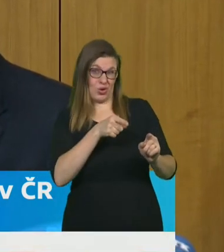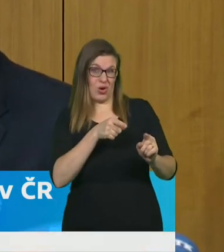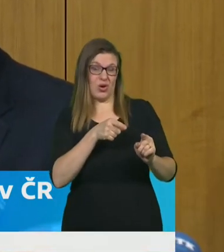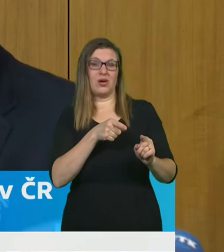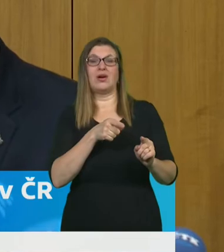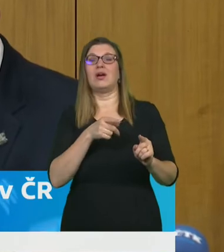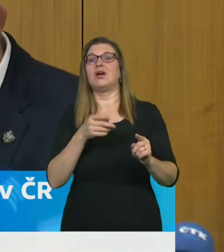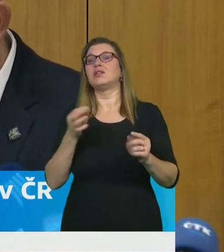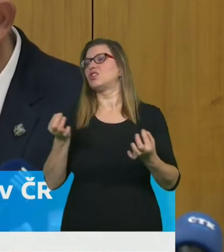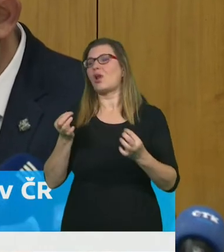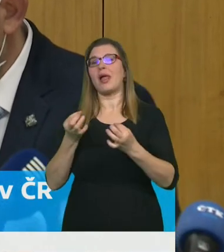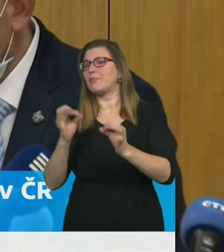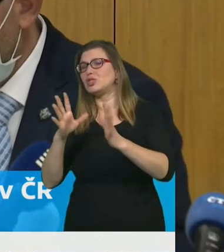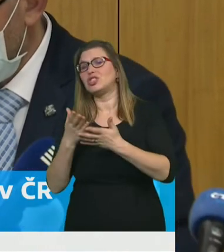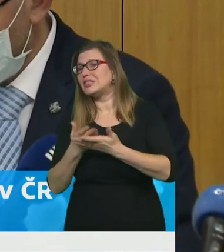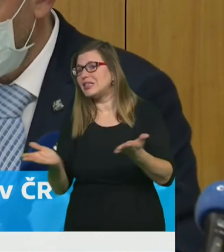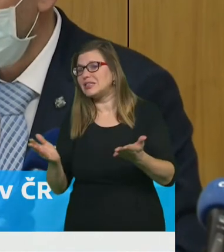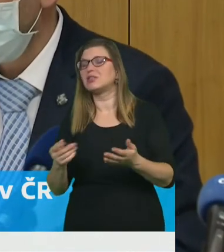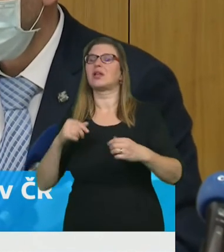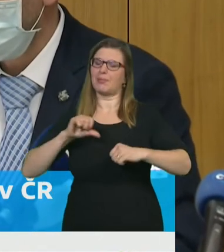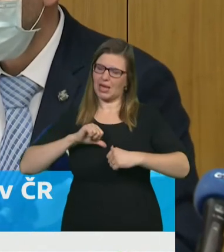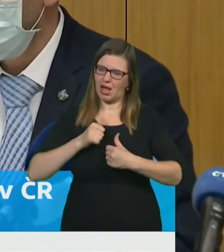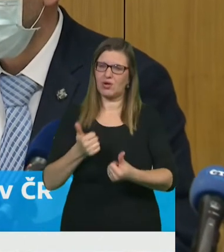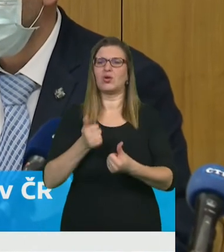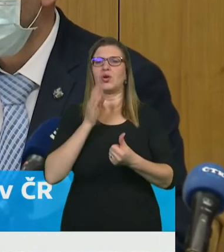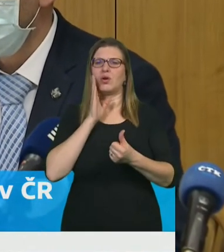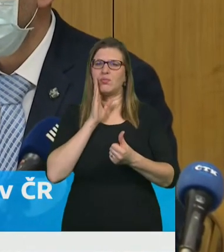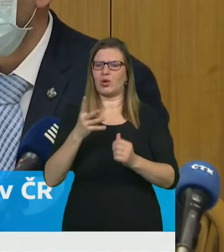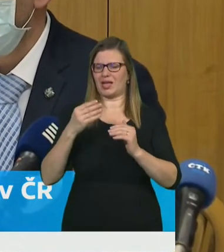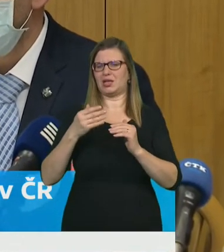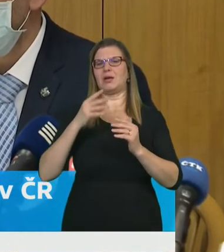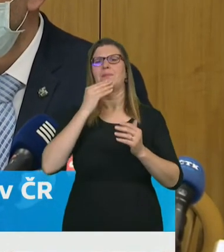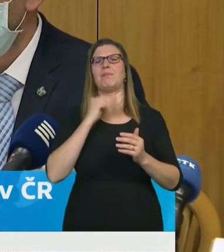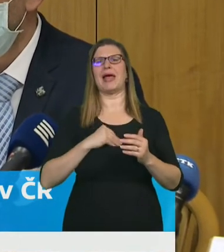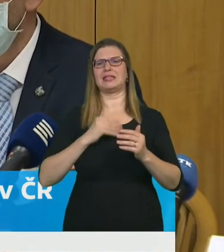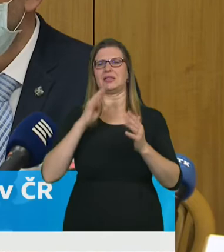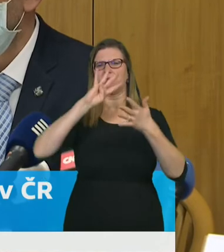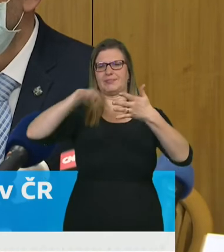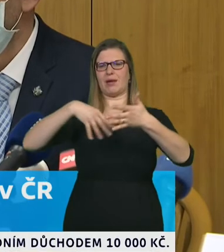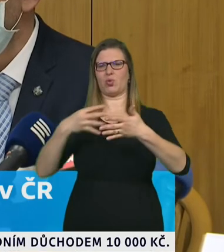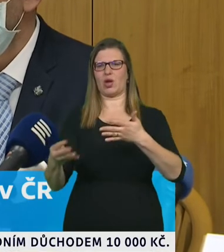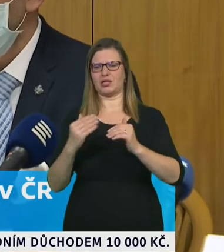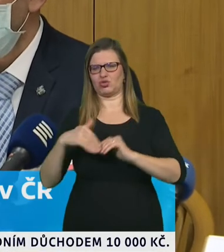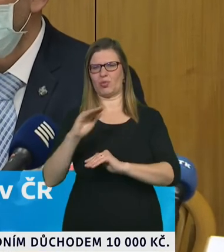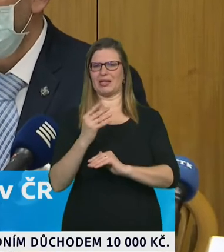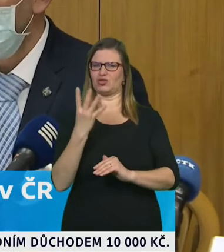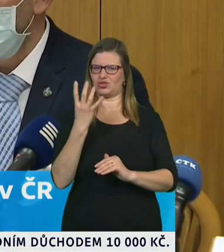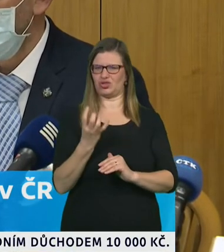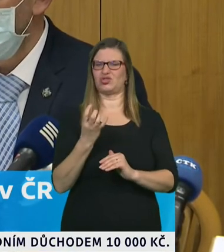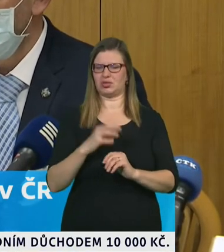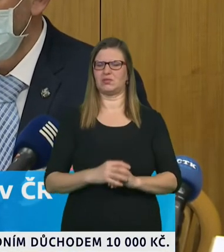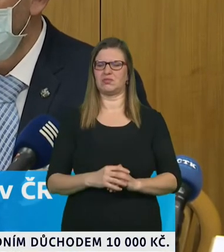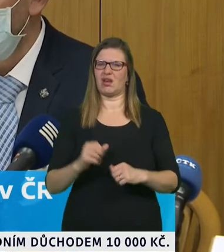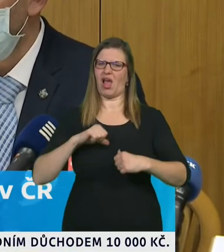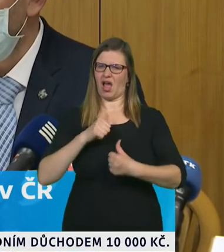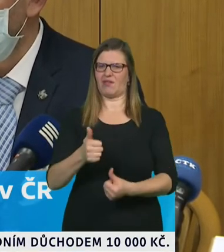Česká republika přešla do systému úrovně 4 protiepidemického systému vpravděpodobně s